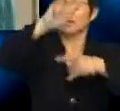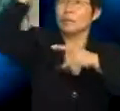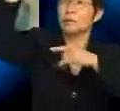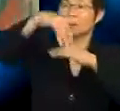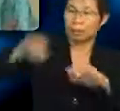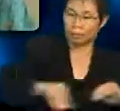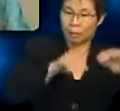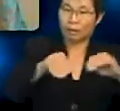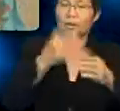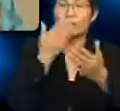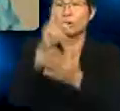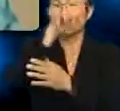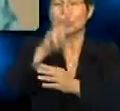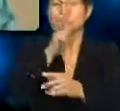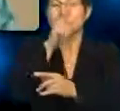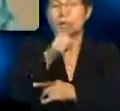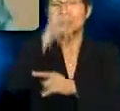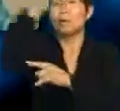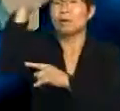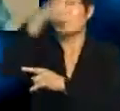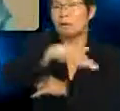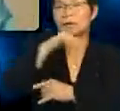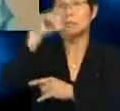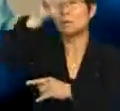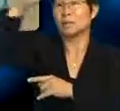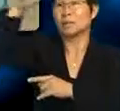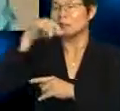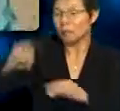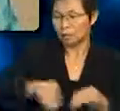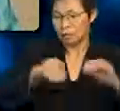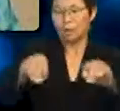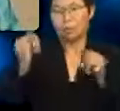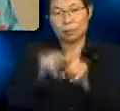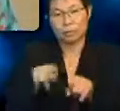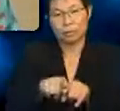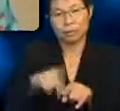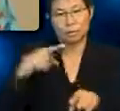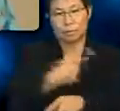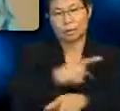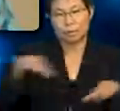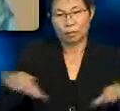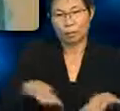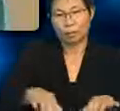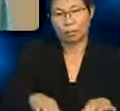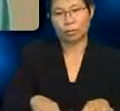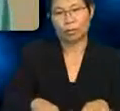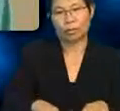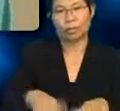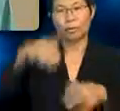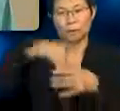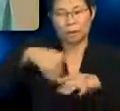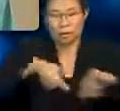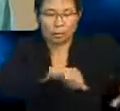-murid. Sebenarnya, matahari tidak bergerak. Seperti yang telah kita lakukan tadi, dalam